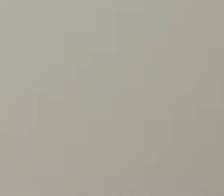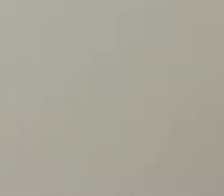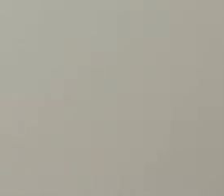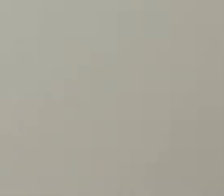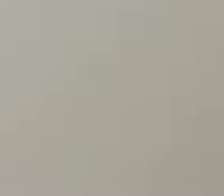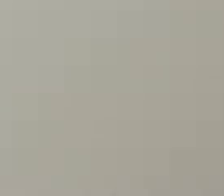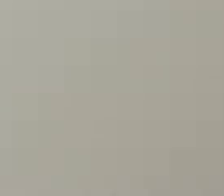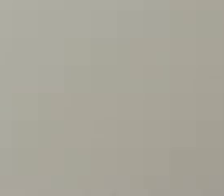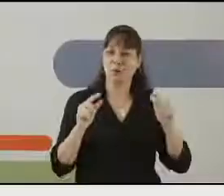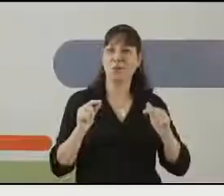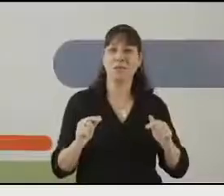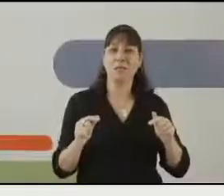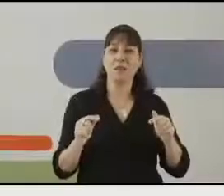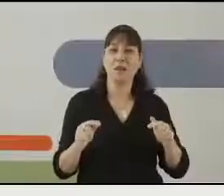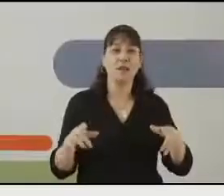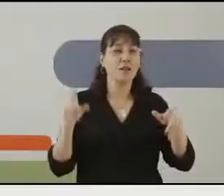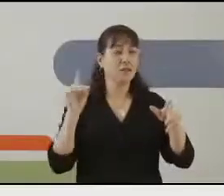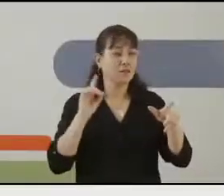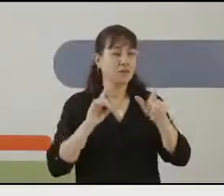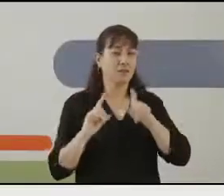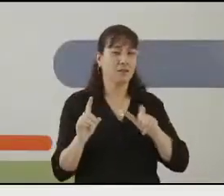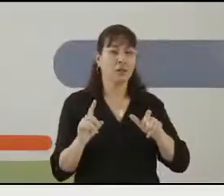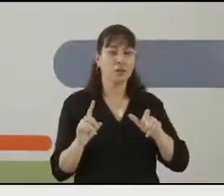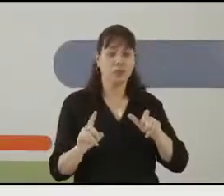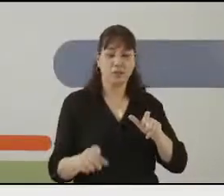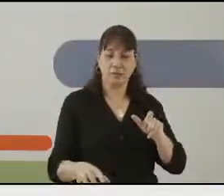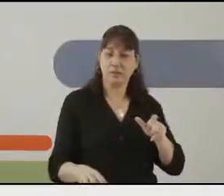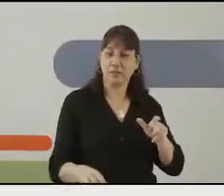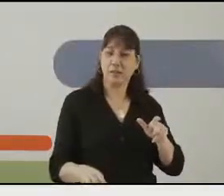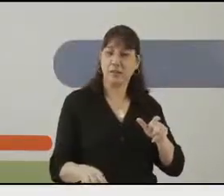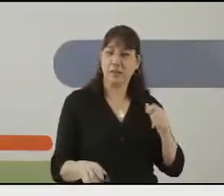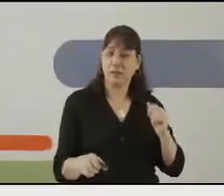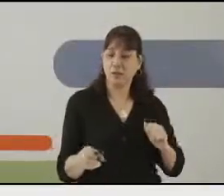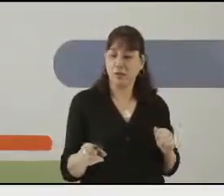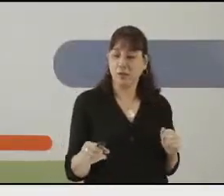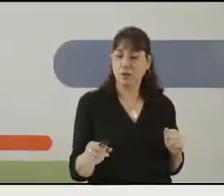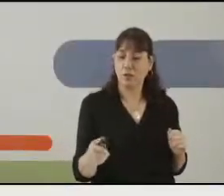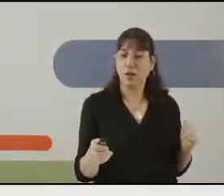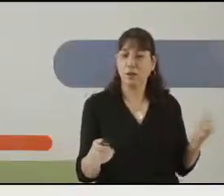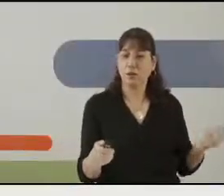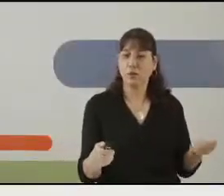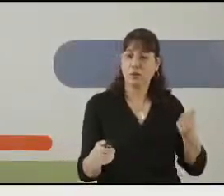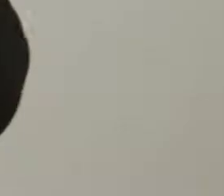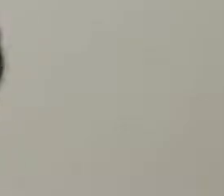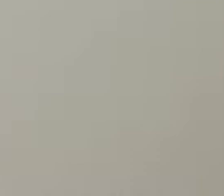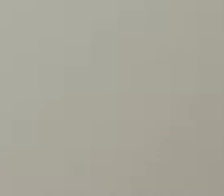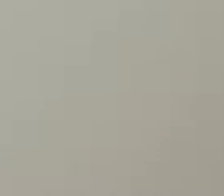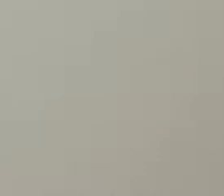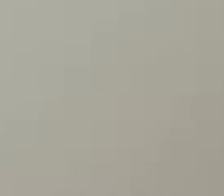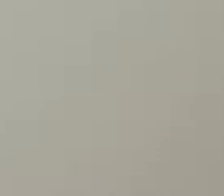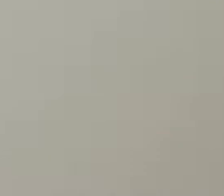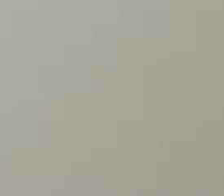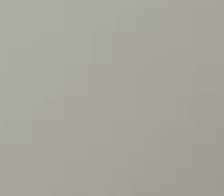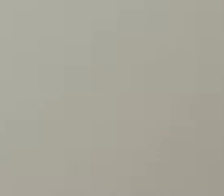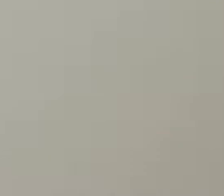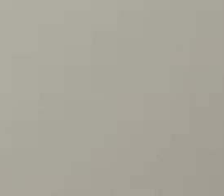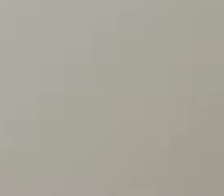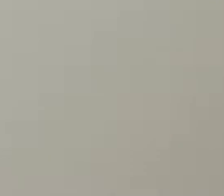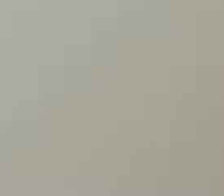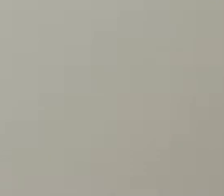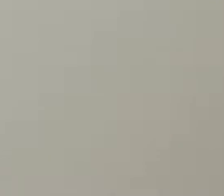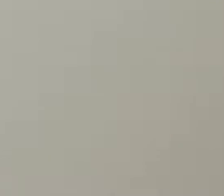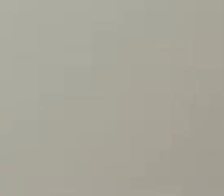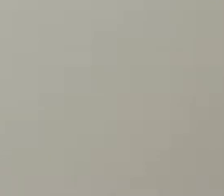שניים, נכון, אני רואה שאתם עושים את זה, נהדר, זה רעיון, נהדר להתנסות ולשאול ככה חידות ולגלות, אז בינה אתכם.